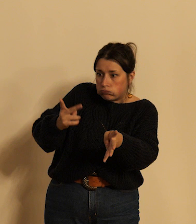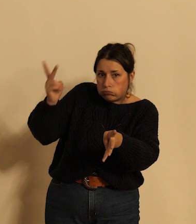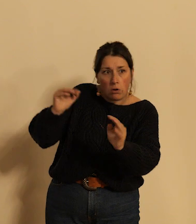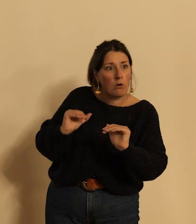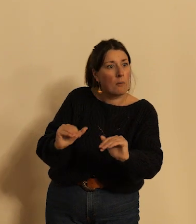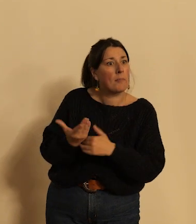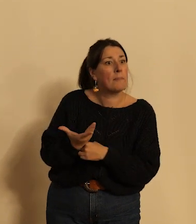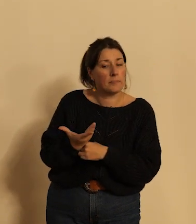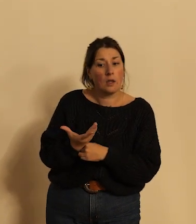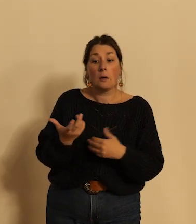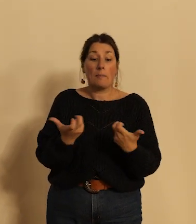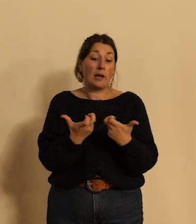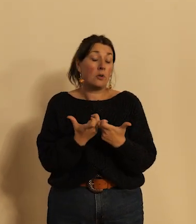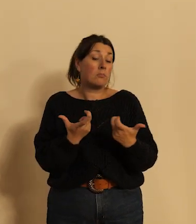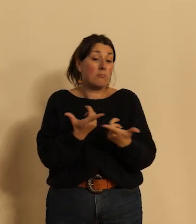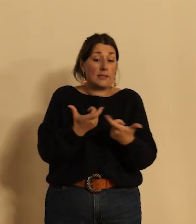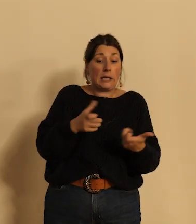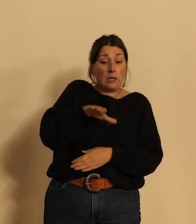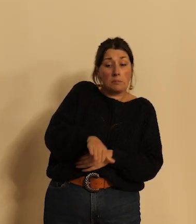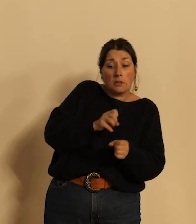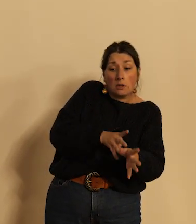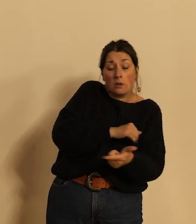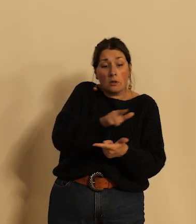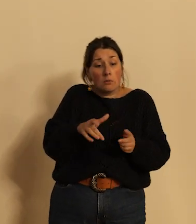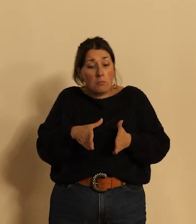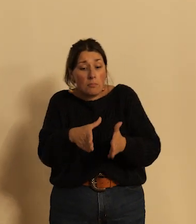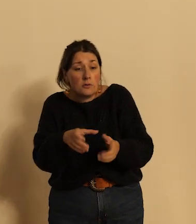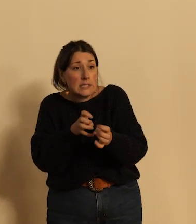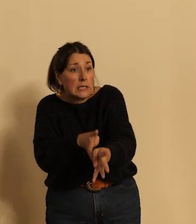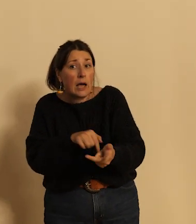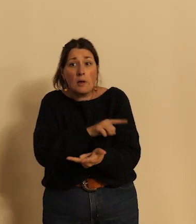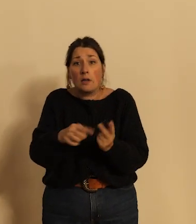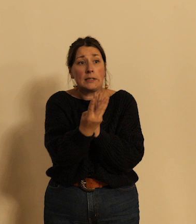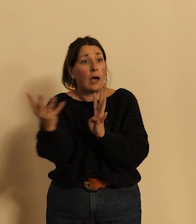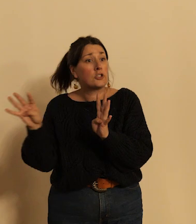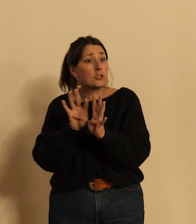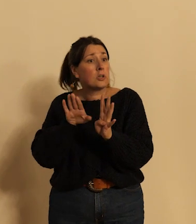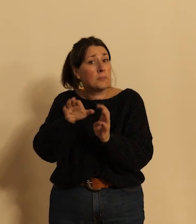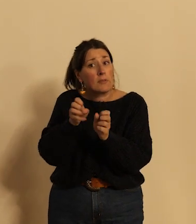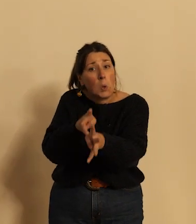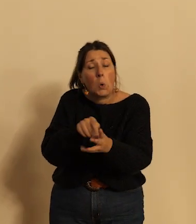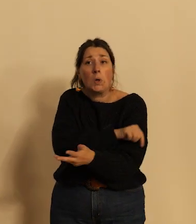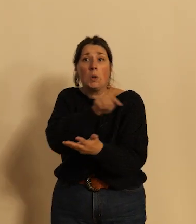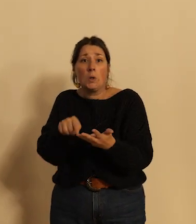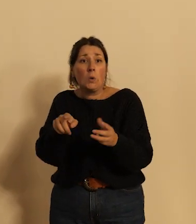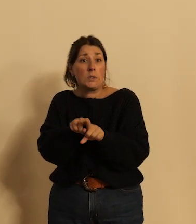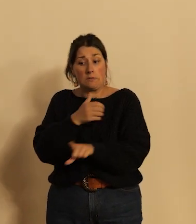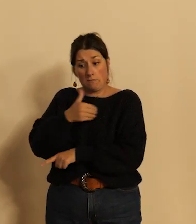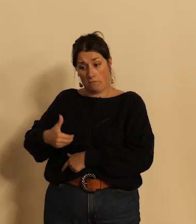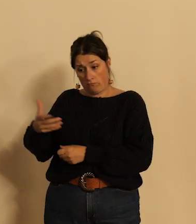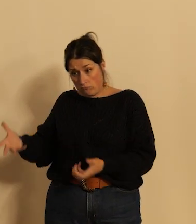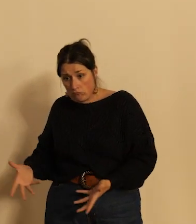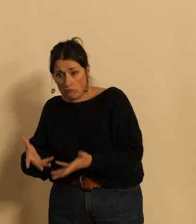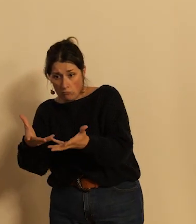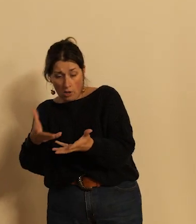'aménagement important d'équipements cyclistes de bandes cyclables de garages à vélo à l'engagement de la municipalité aidée par les